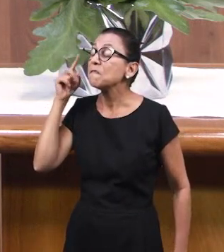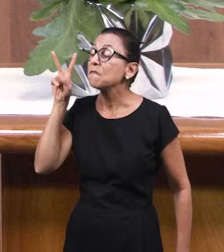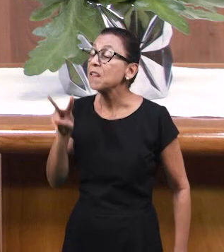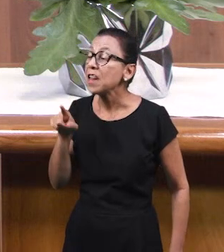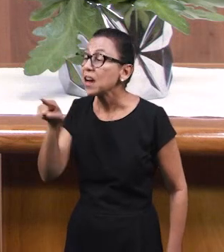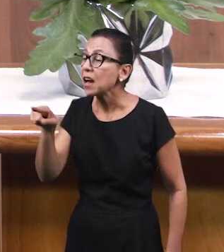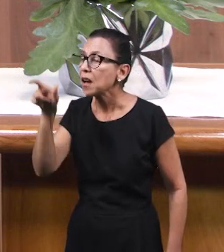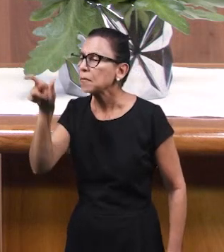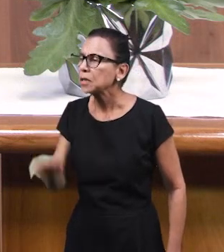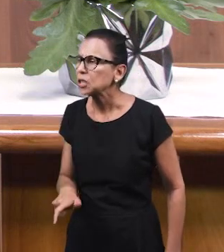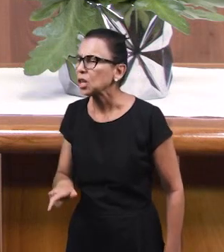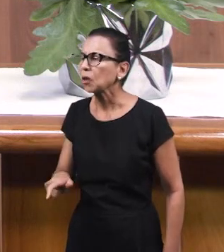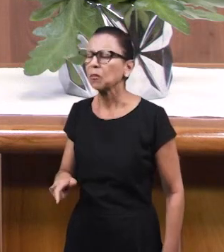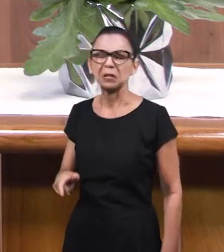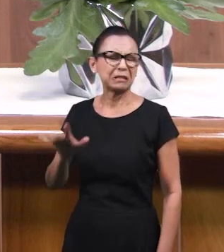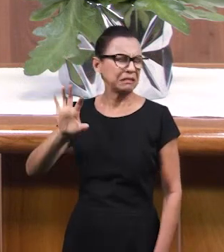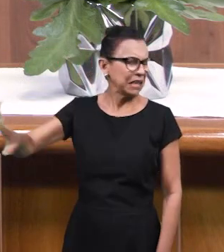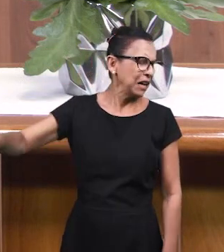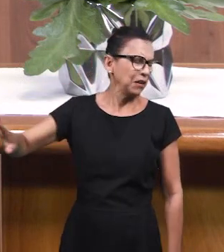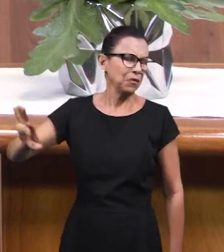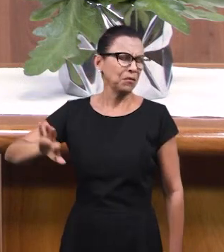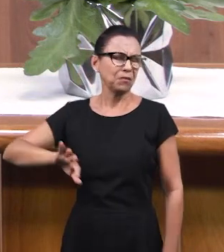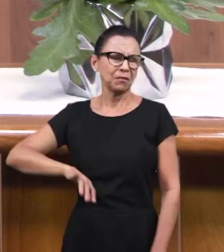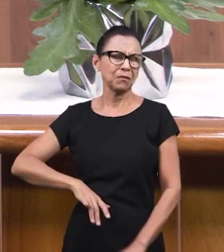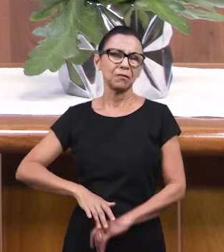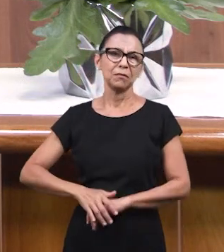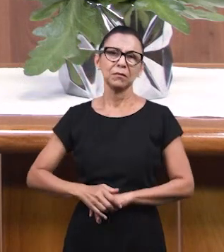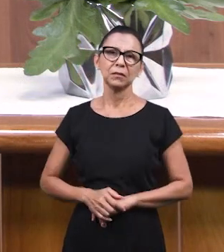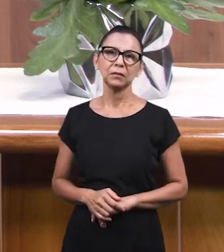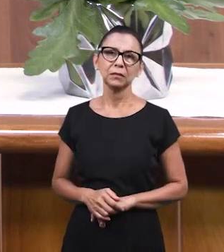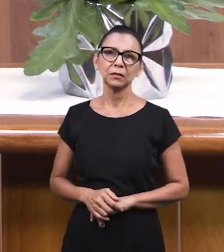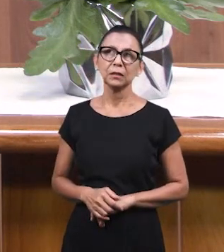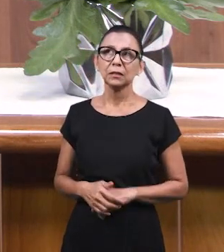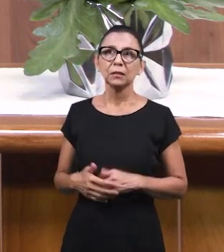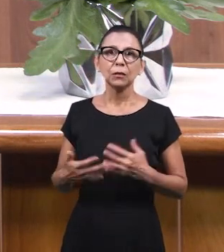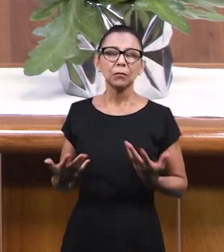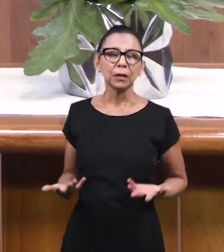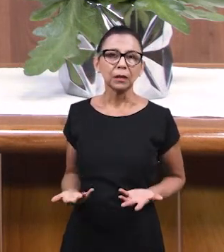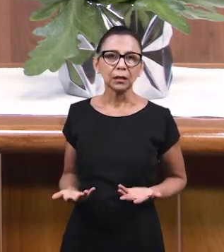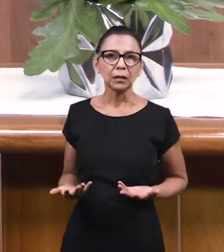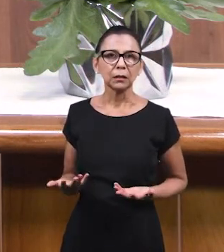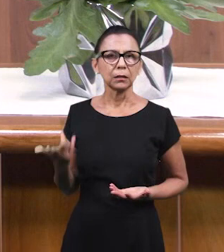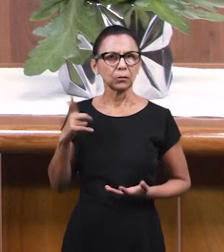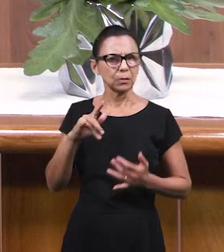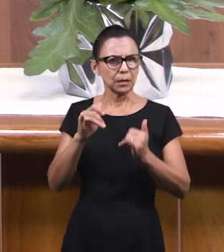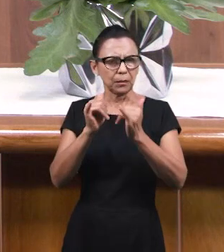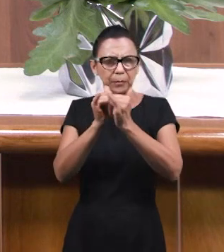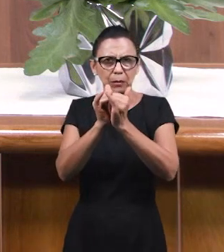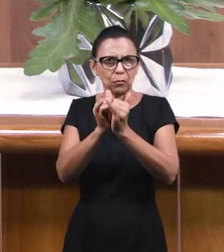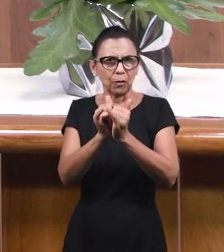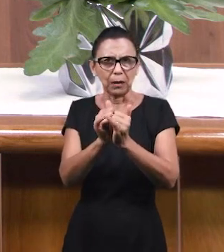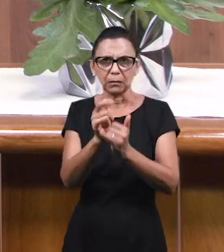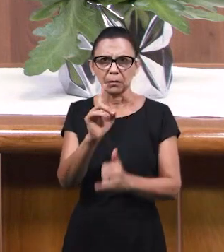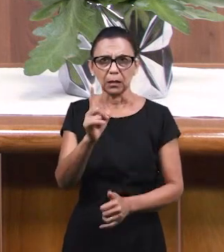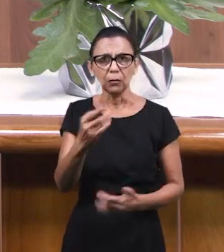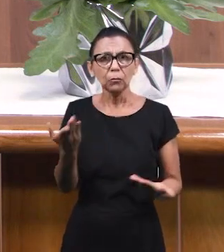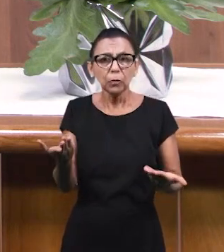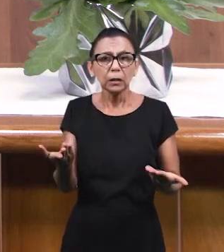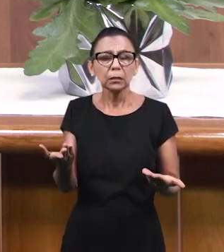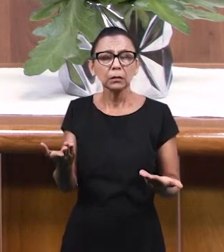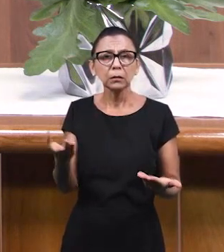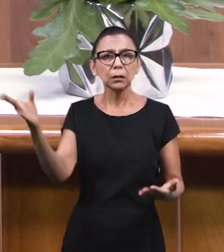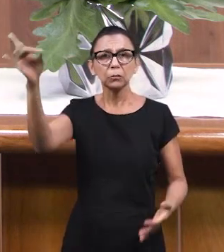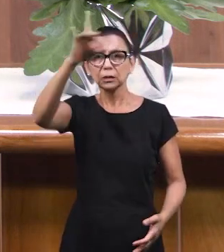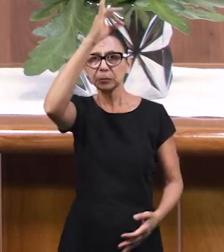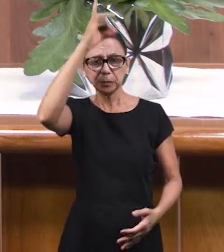нужно простить. Тебе это освобождение. Кто не прощает, не имеет Духа Святого в жизни.